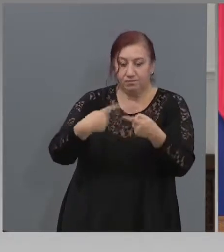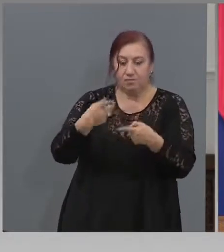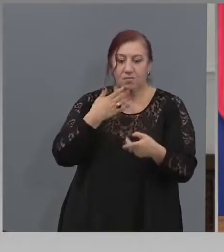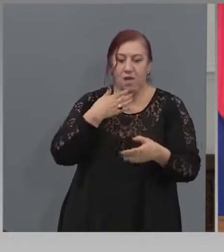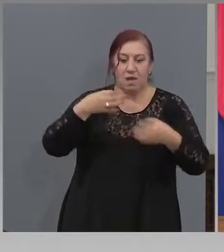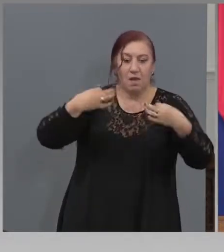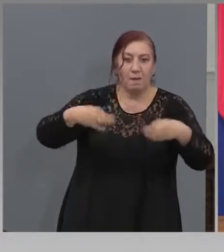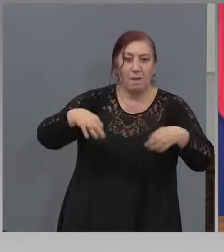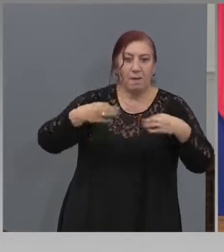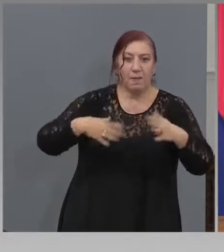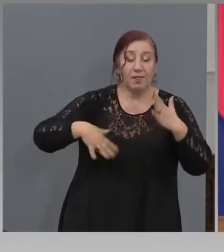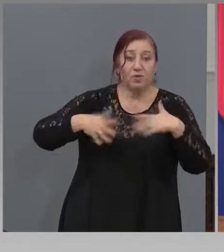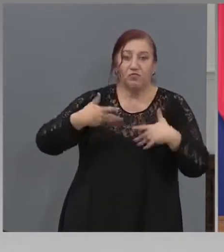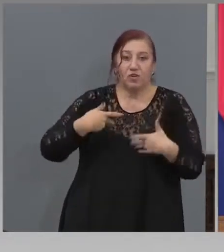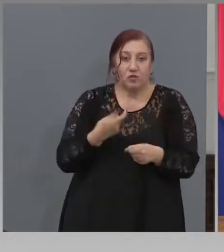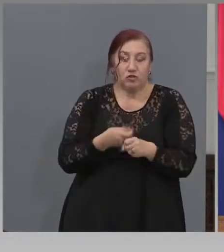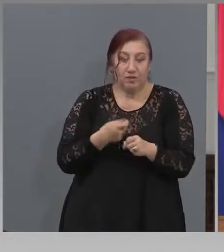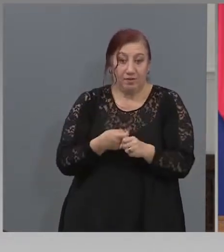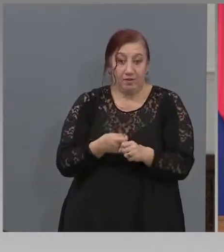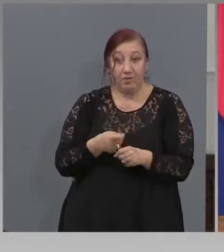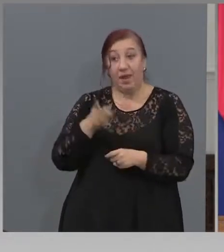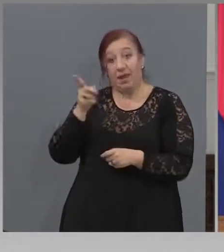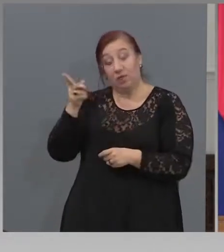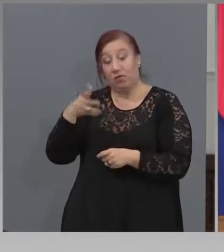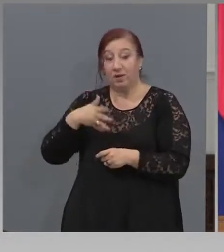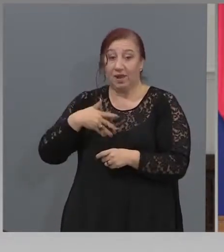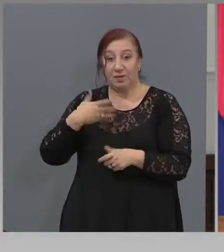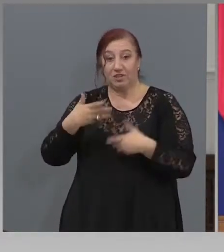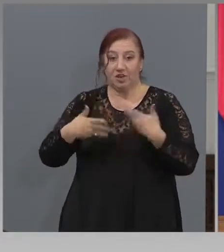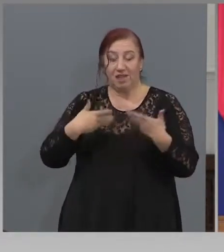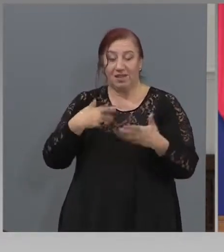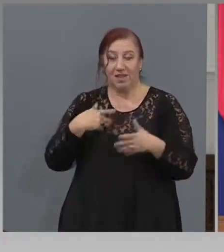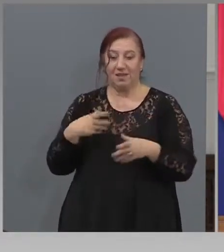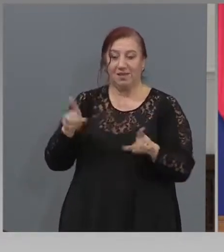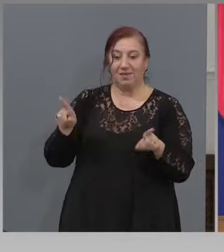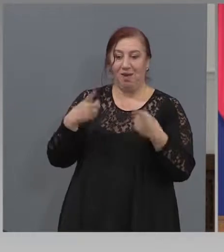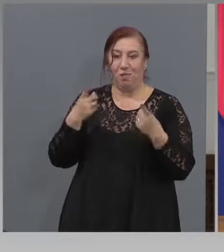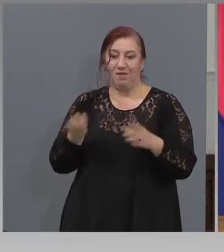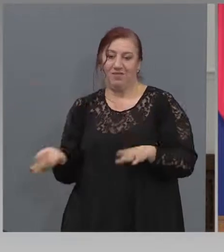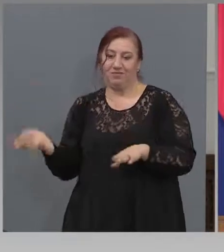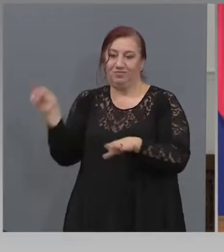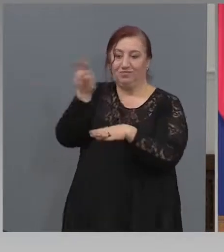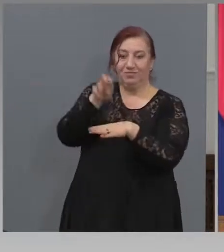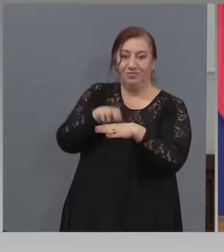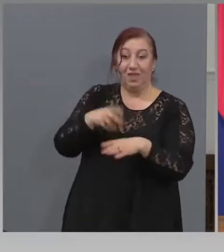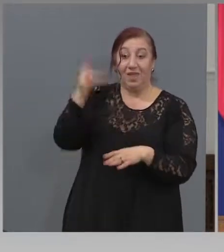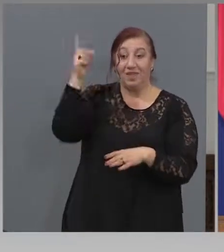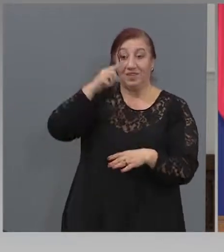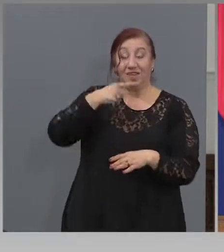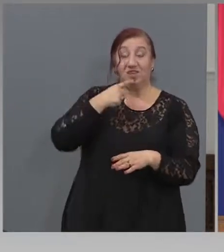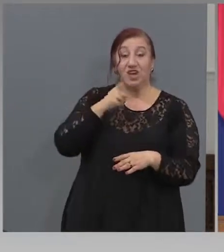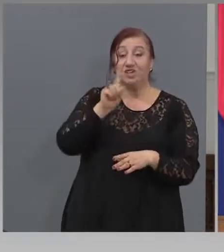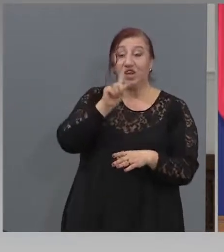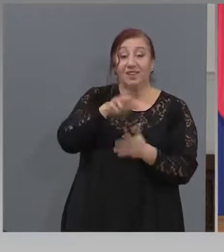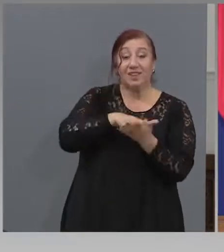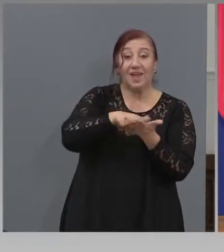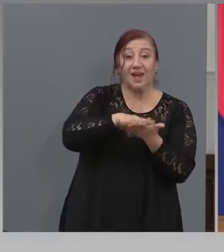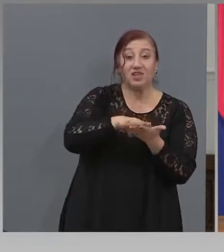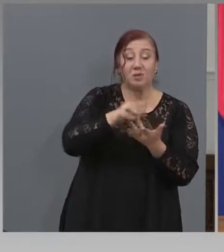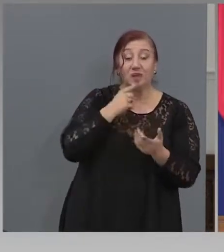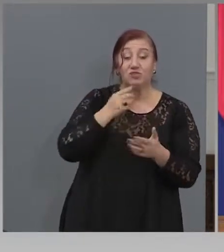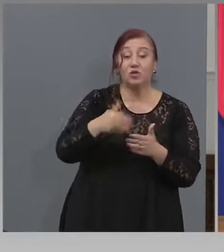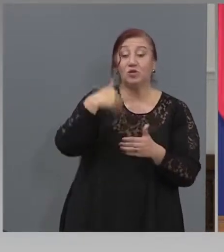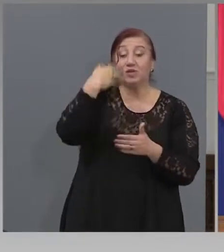гласат да управляват и истински са им намерените да управляват, всеки ден ще казват не харчете парите, защото след това ще им трябва за техните